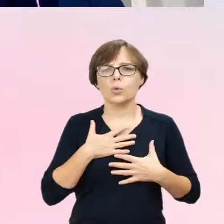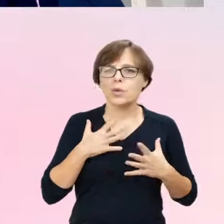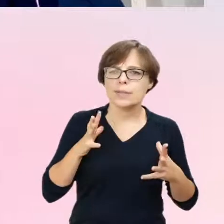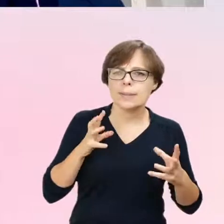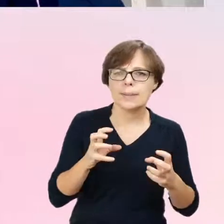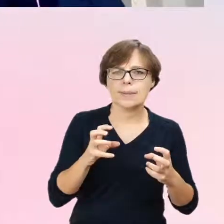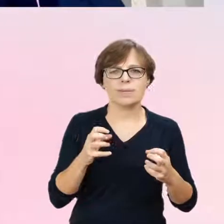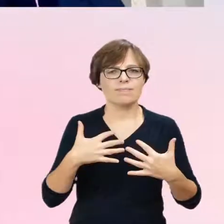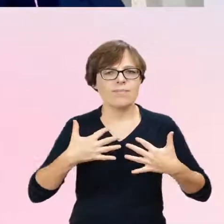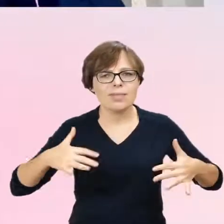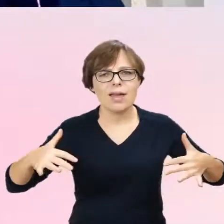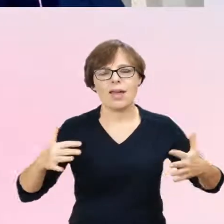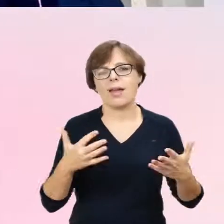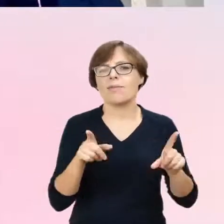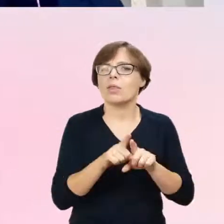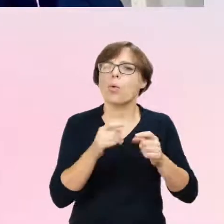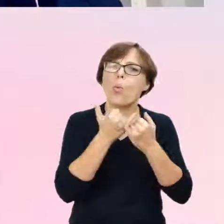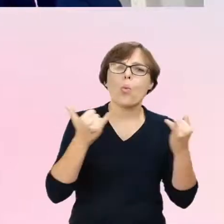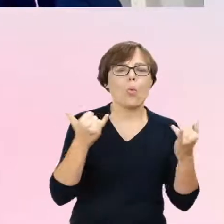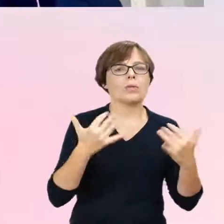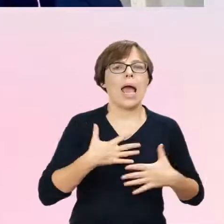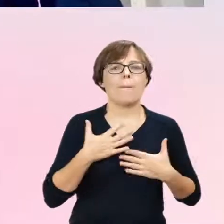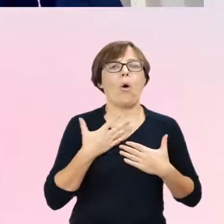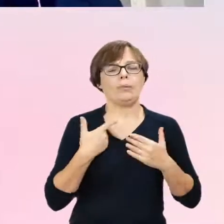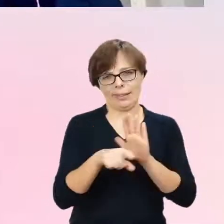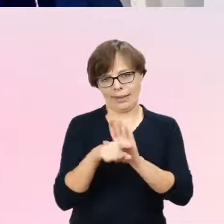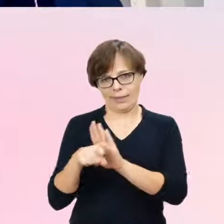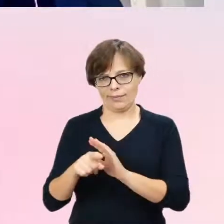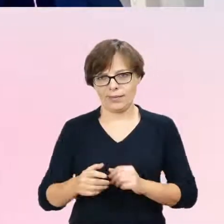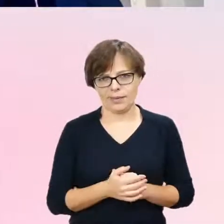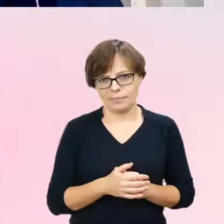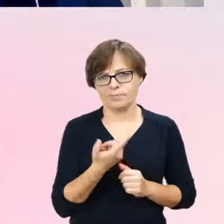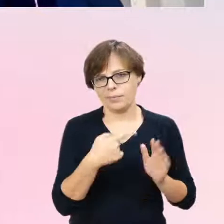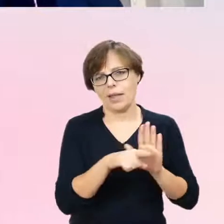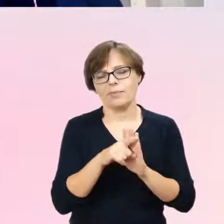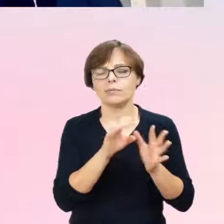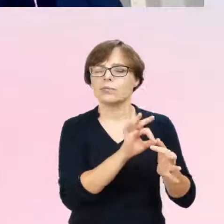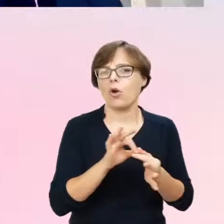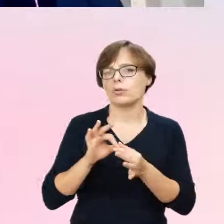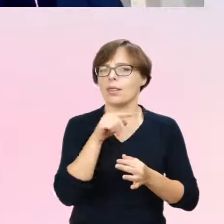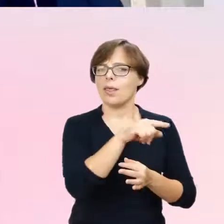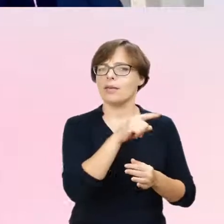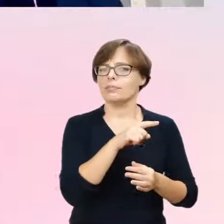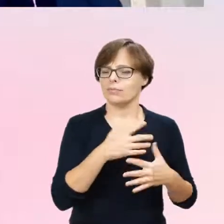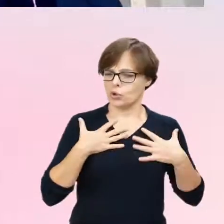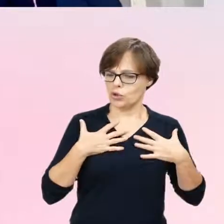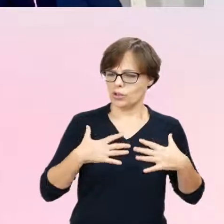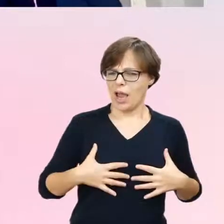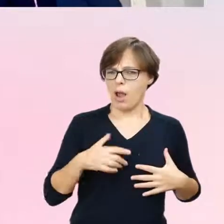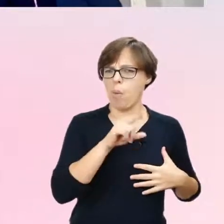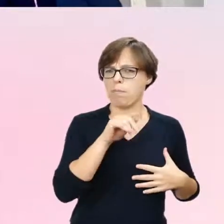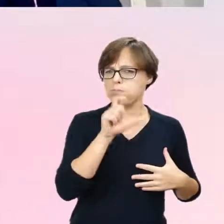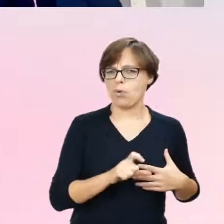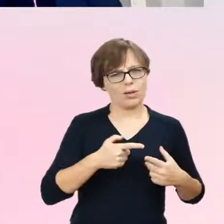przeżywania przeróżnych negatywnych emocji związanych z odczuciem tej niezgodności